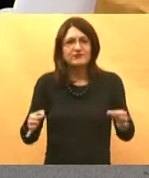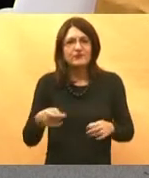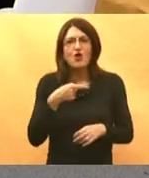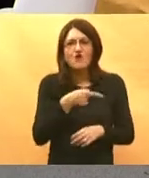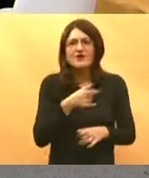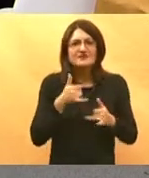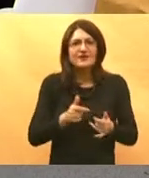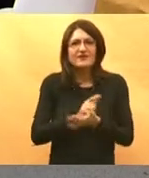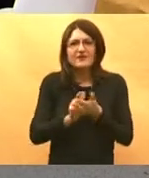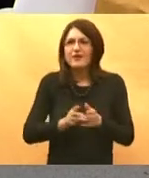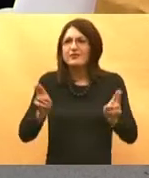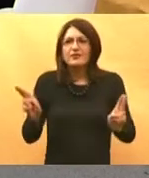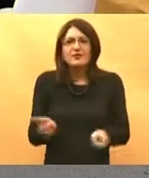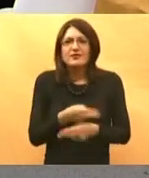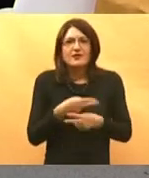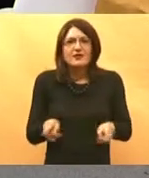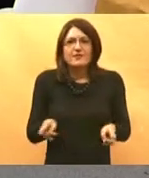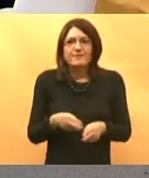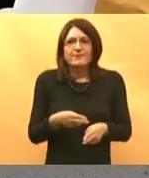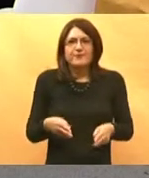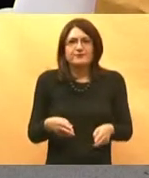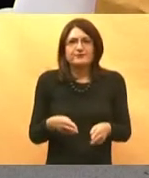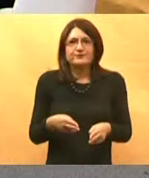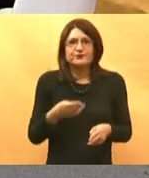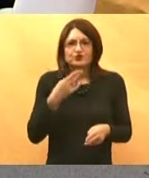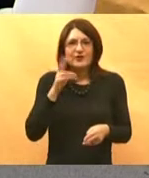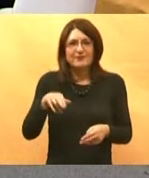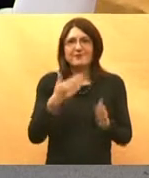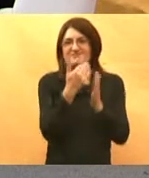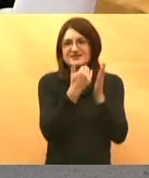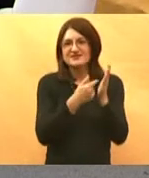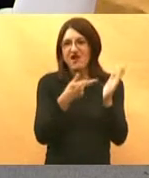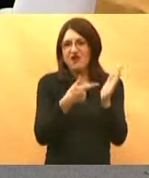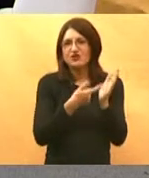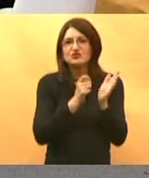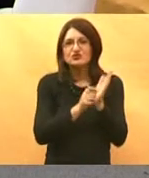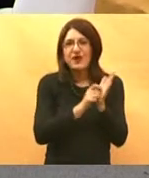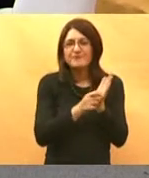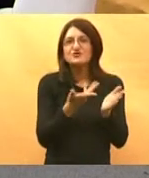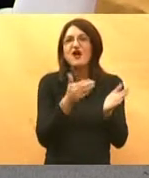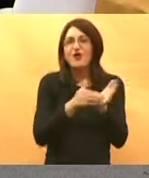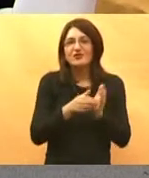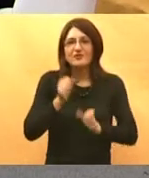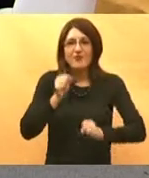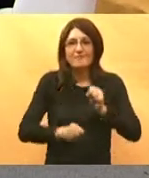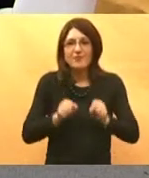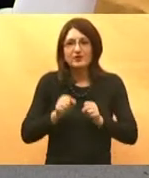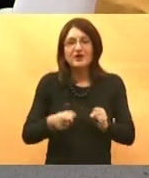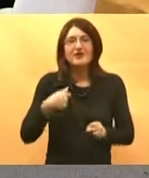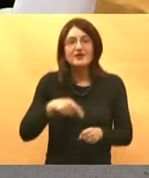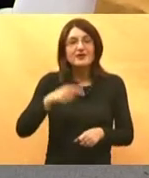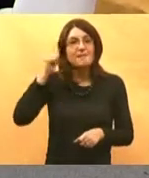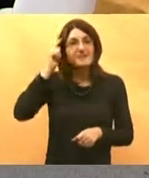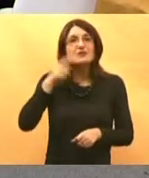nemogućnosti koju je pred njih postavio zakon takav kakav jest i regule ponašanja mislim da daju